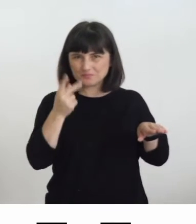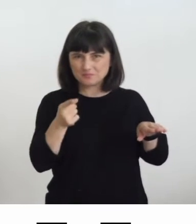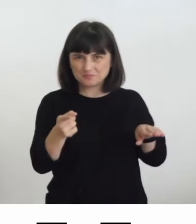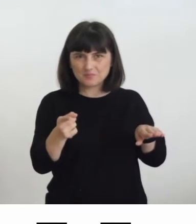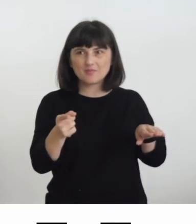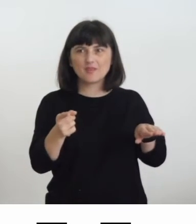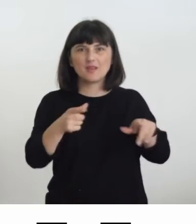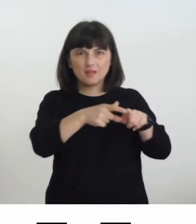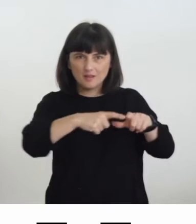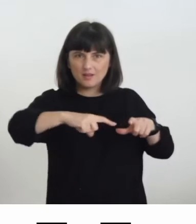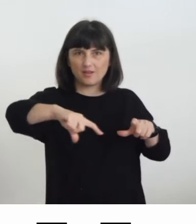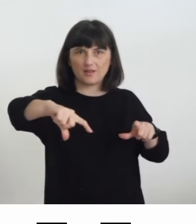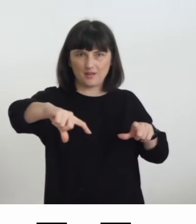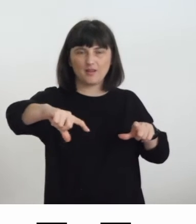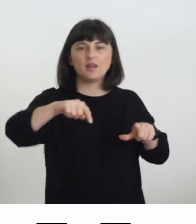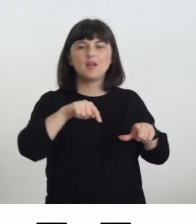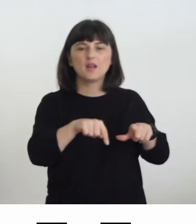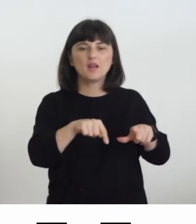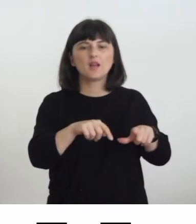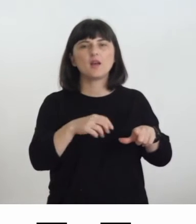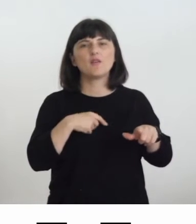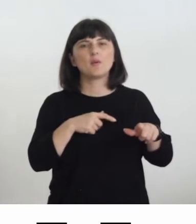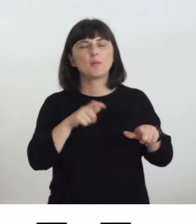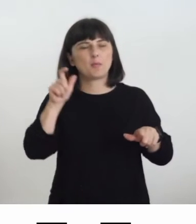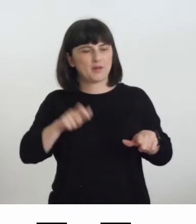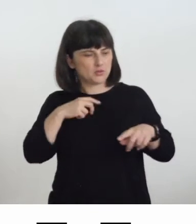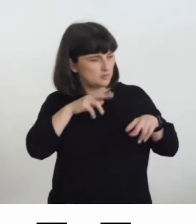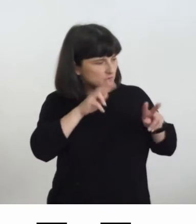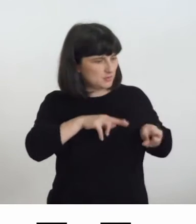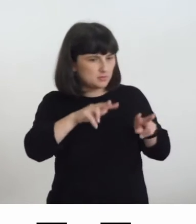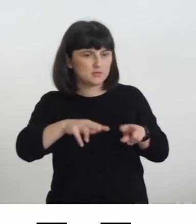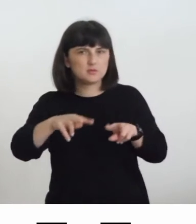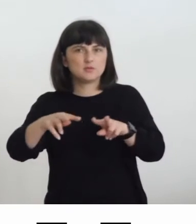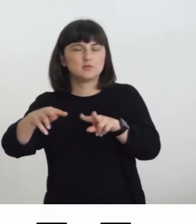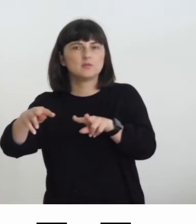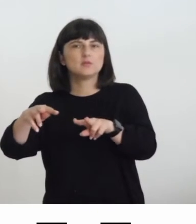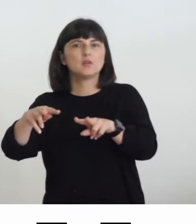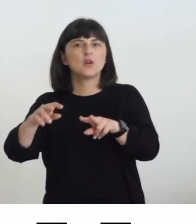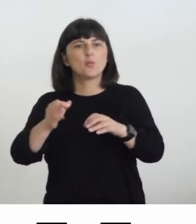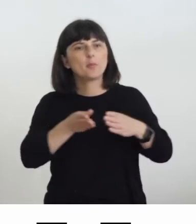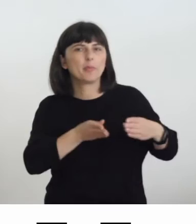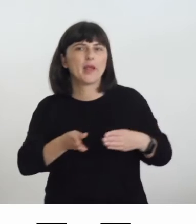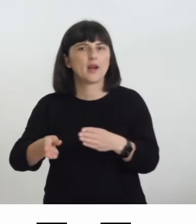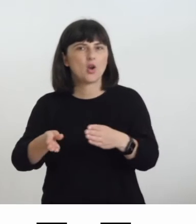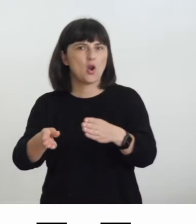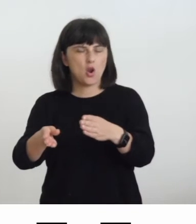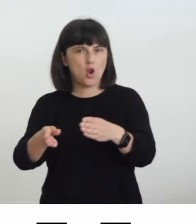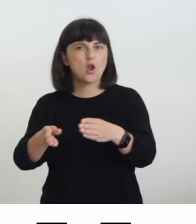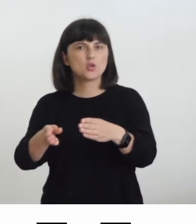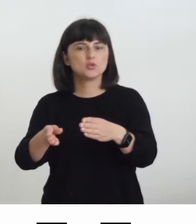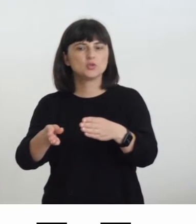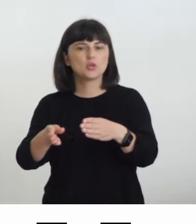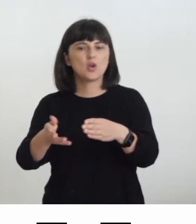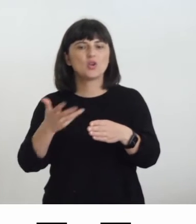accompagna il visitatore nel percorso e con un